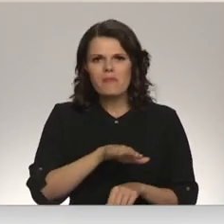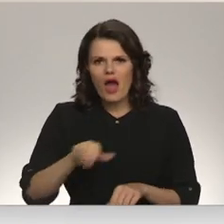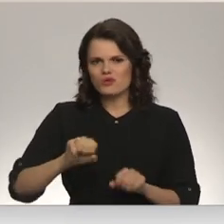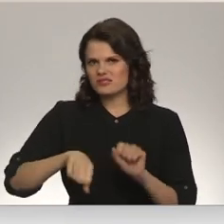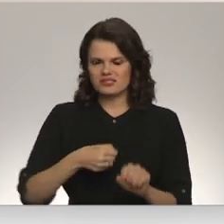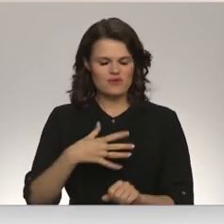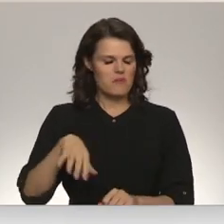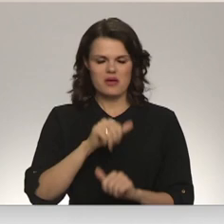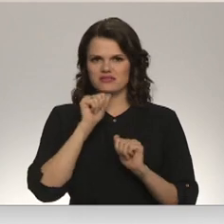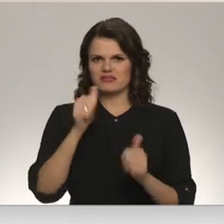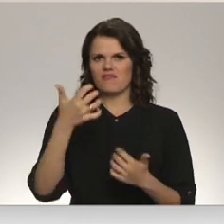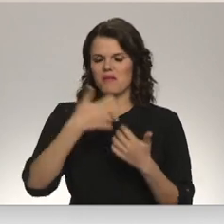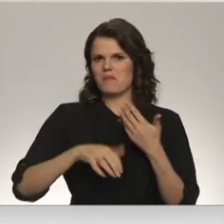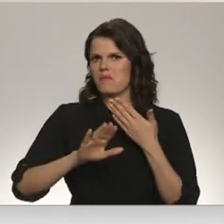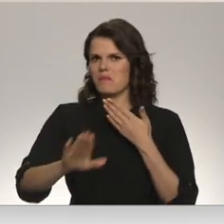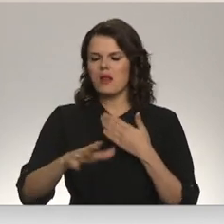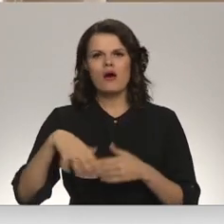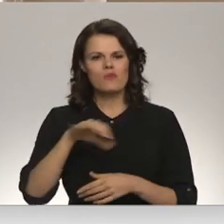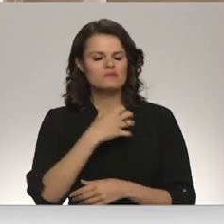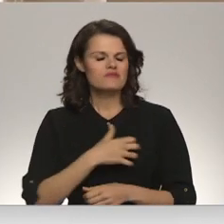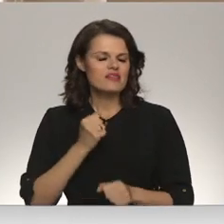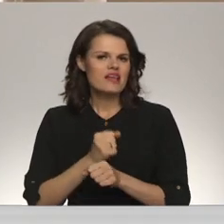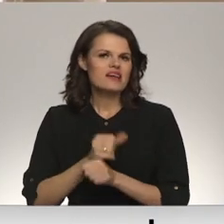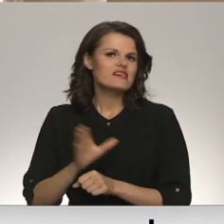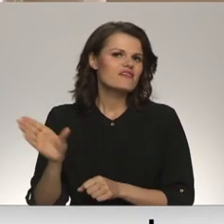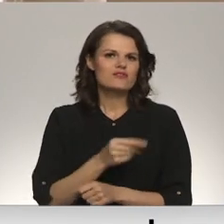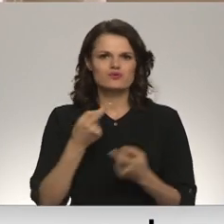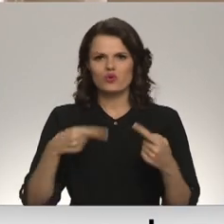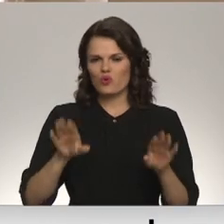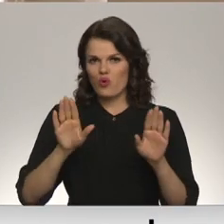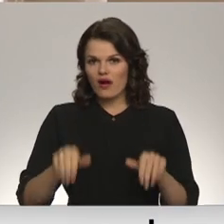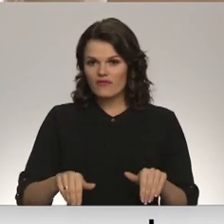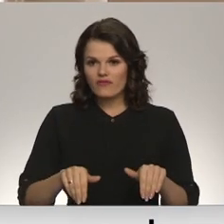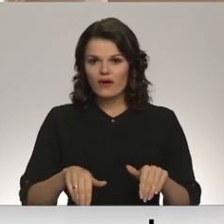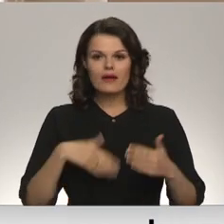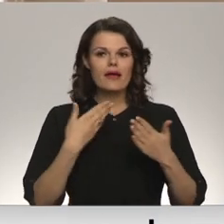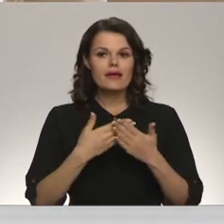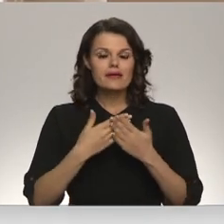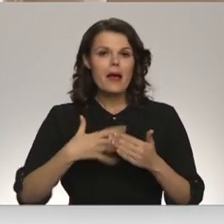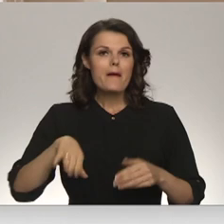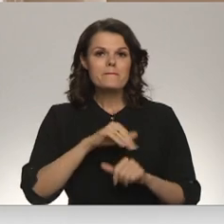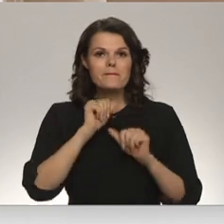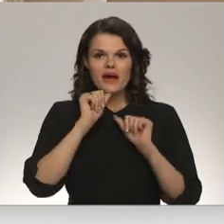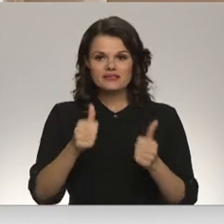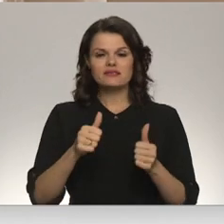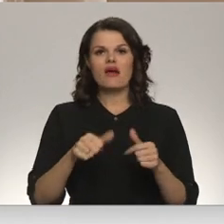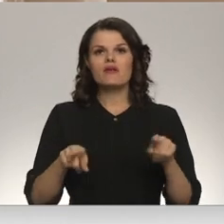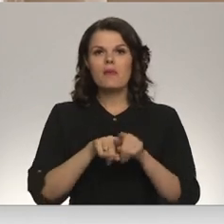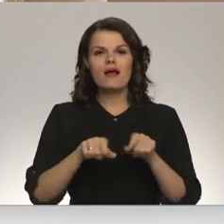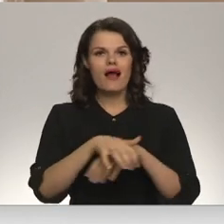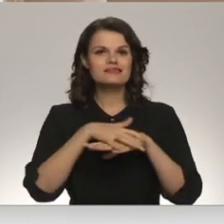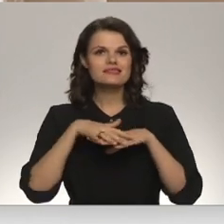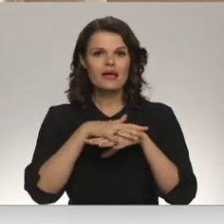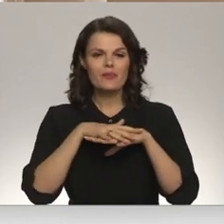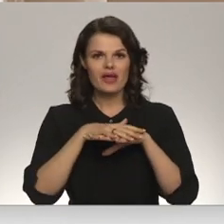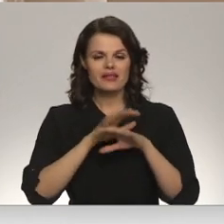stāvēt malā. Mums jādara visi iespējumais. Ja mēs nevaram parūpēties, ka sabiedrība par